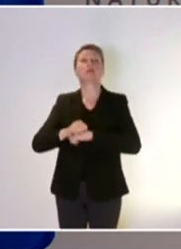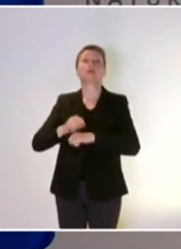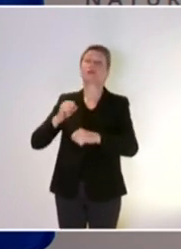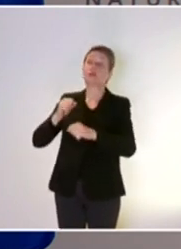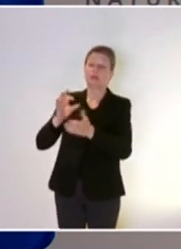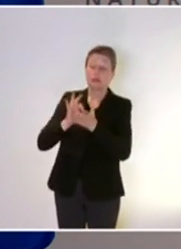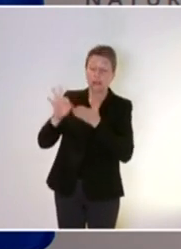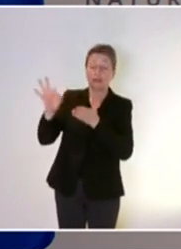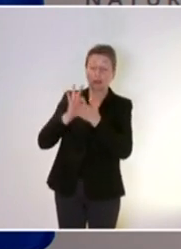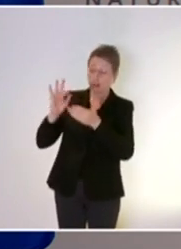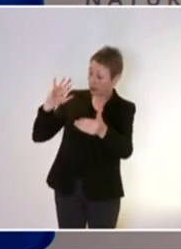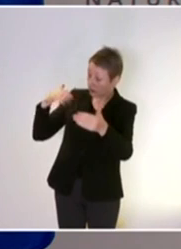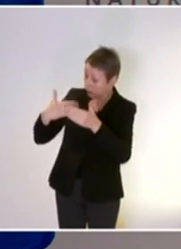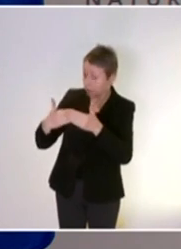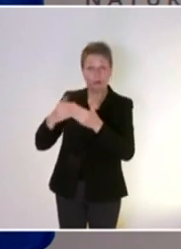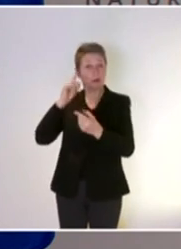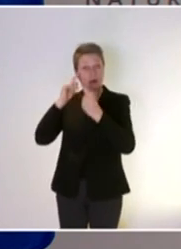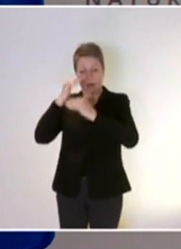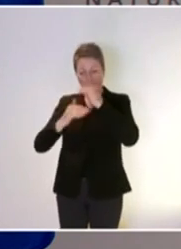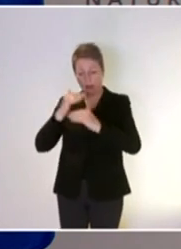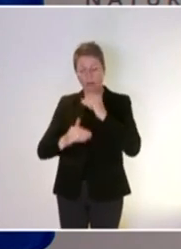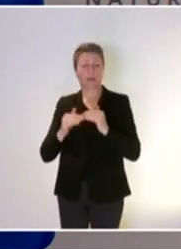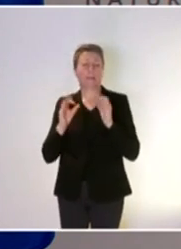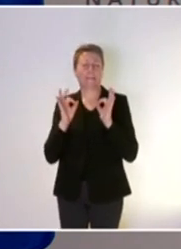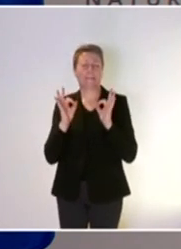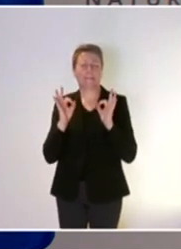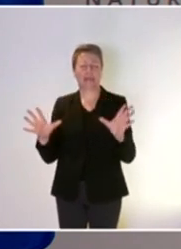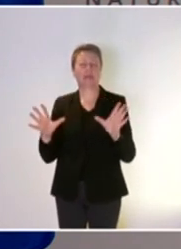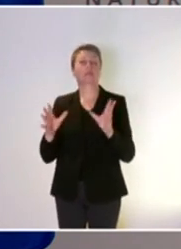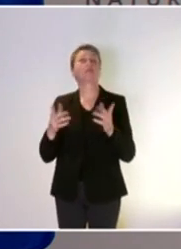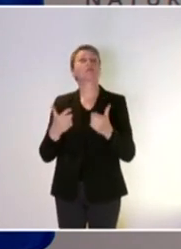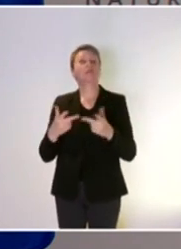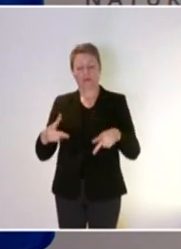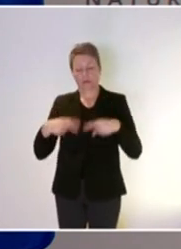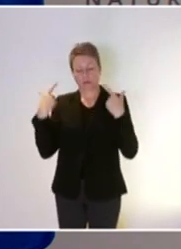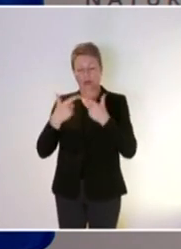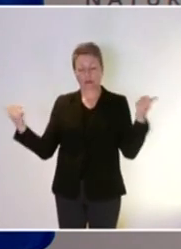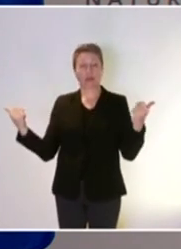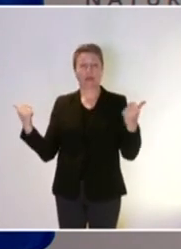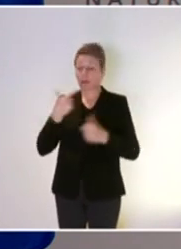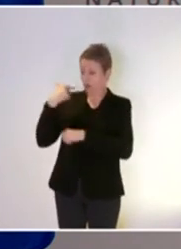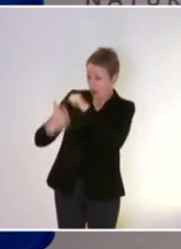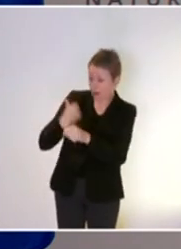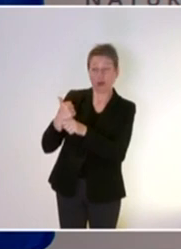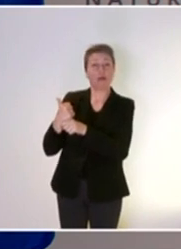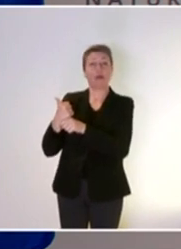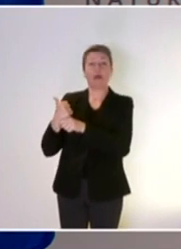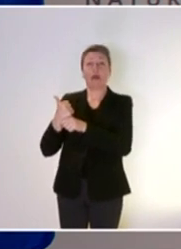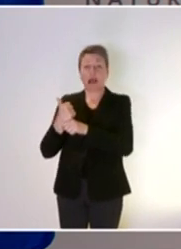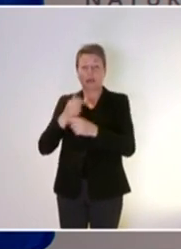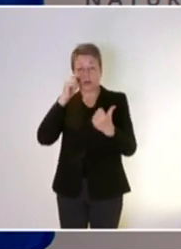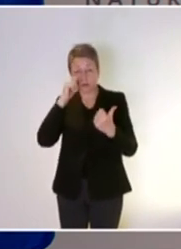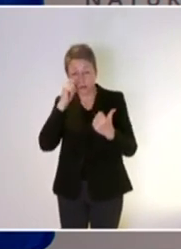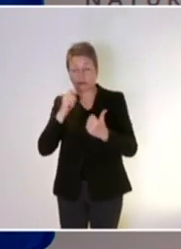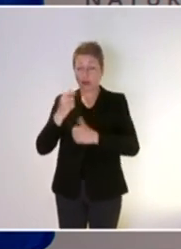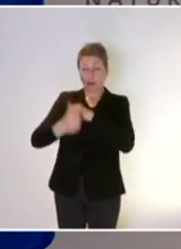stratégies et autres plans sur la biodiversité. Tout ce temps-là, c'est un an en fait. Un an de concertation, de consultation, de groupe